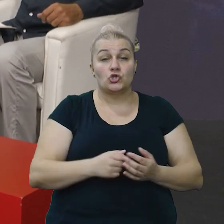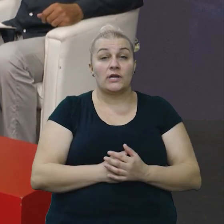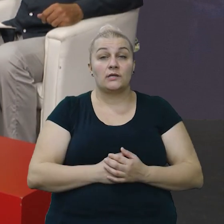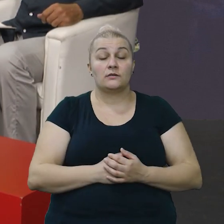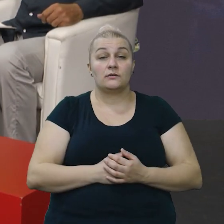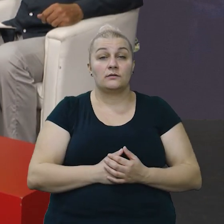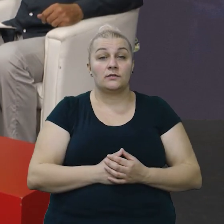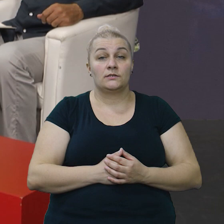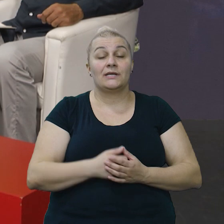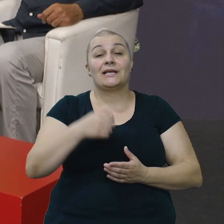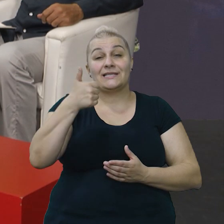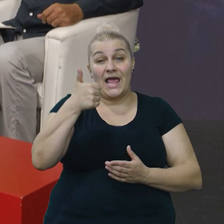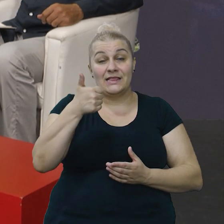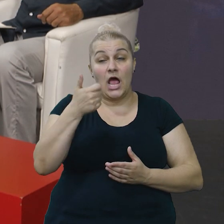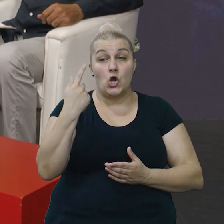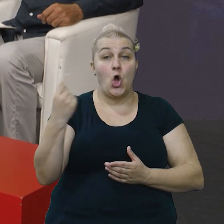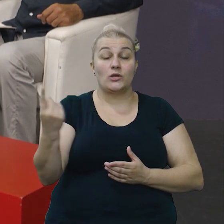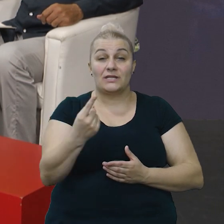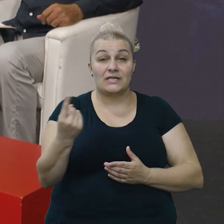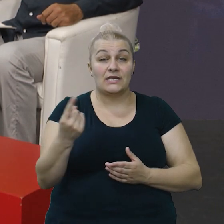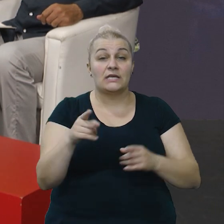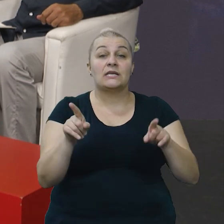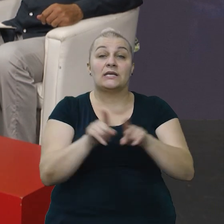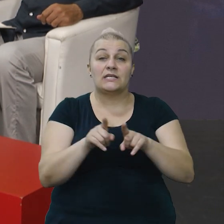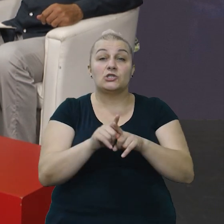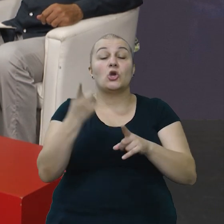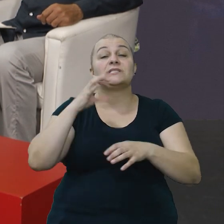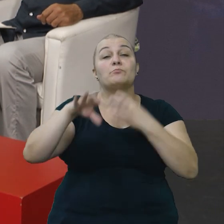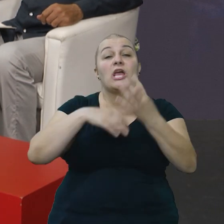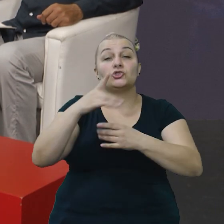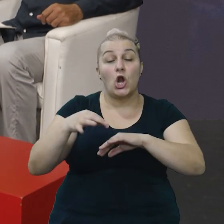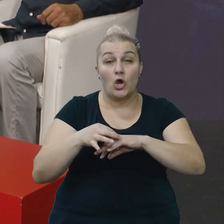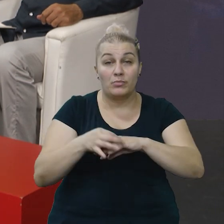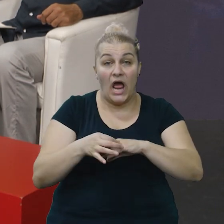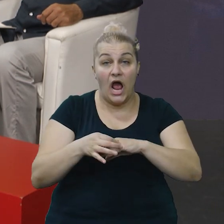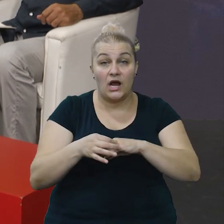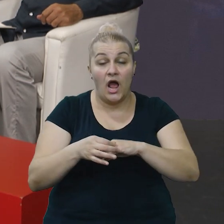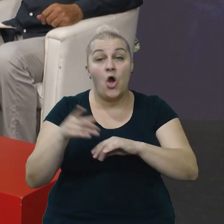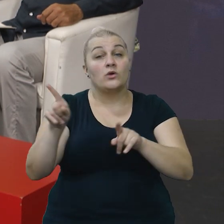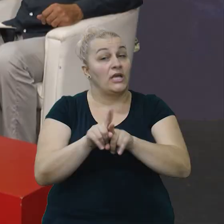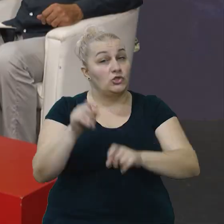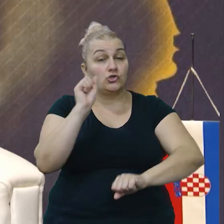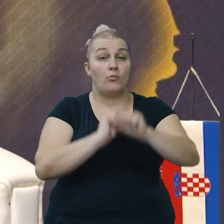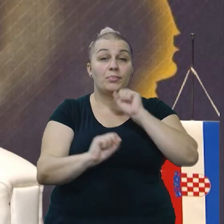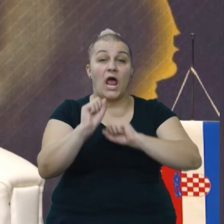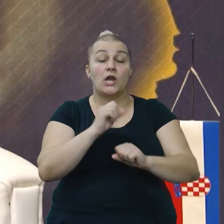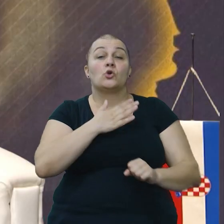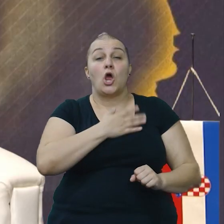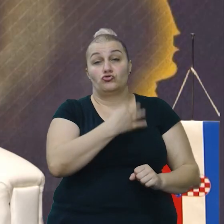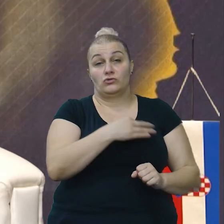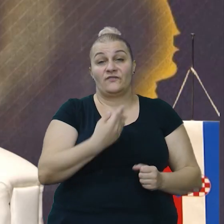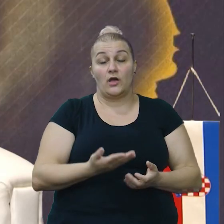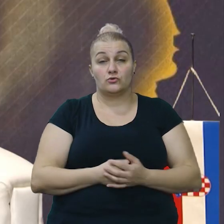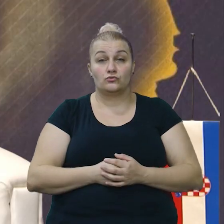jedan od njih je isto izmješanoga braka, koji je branio našu